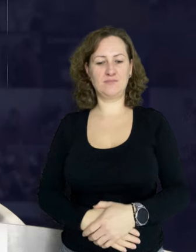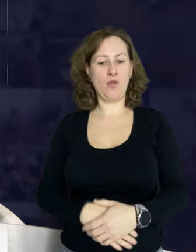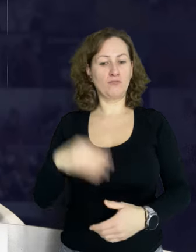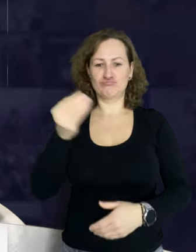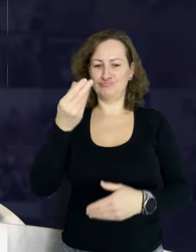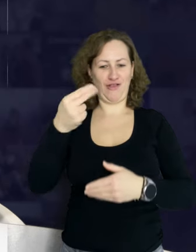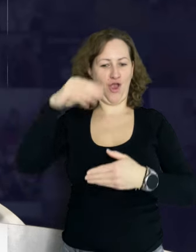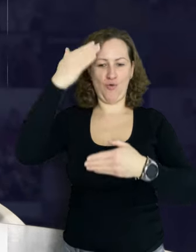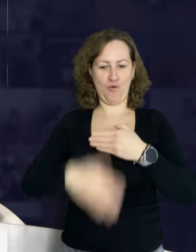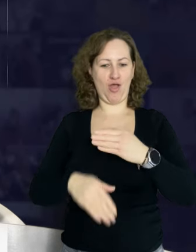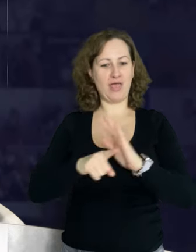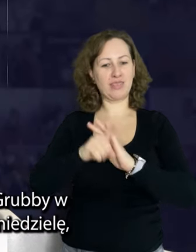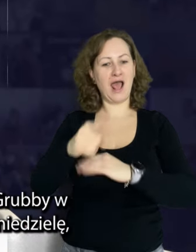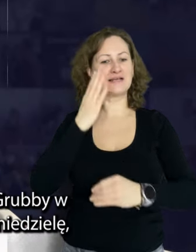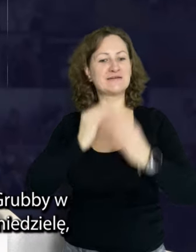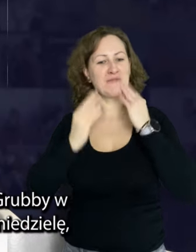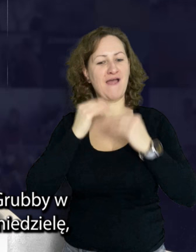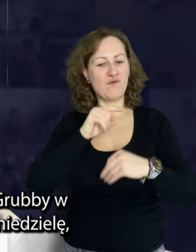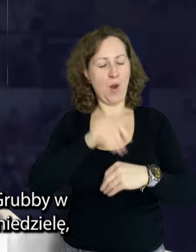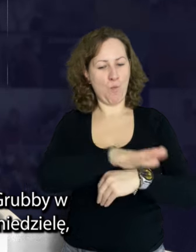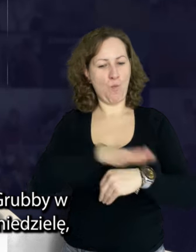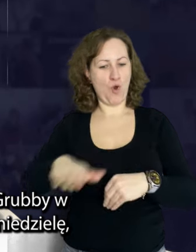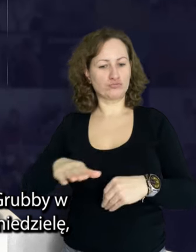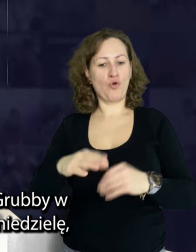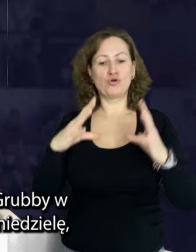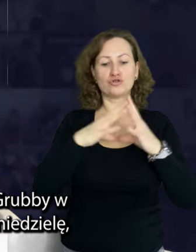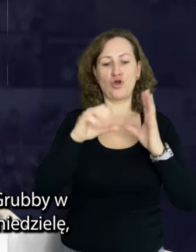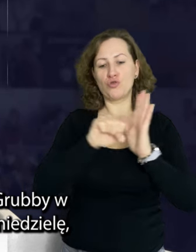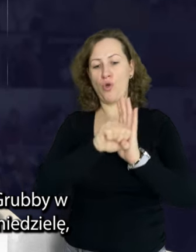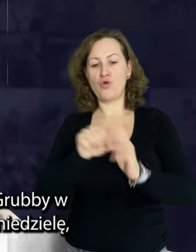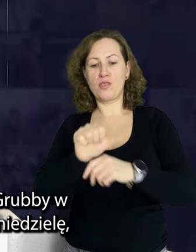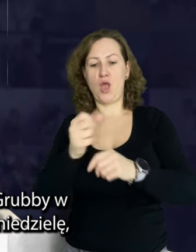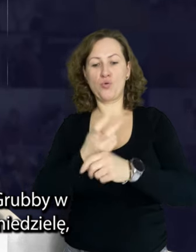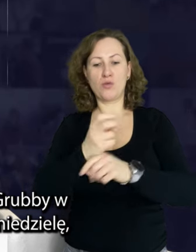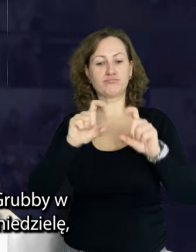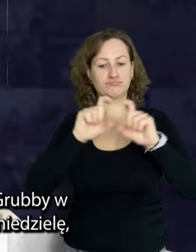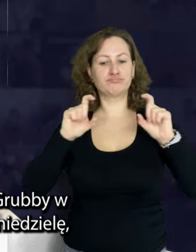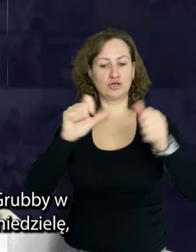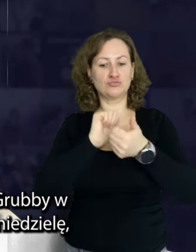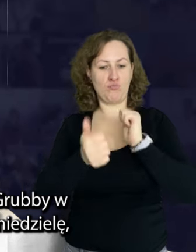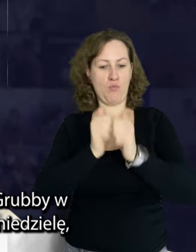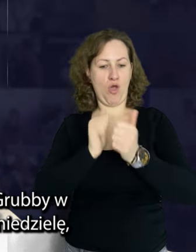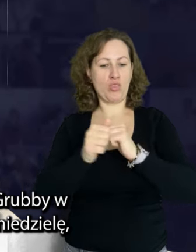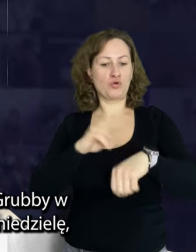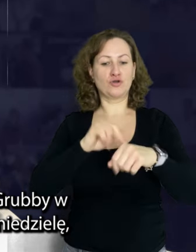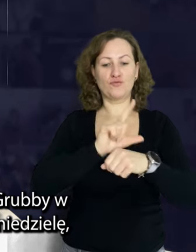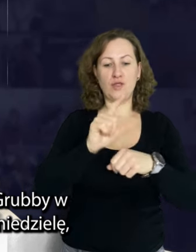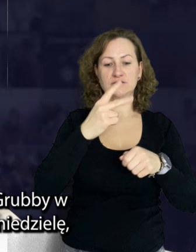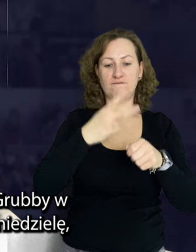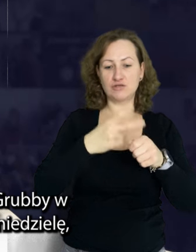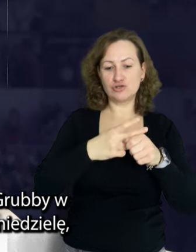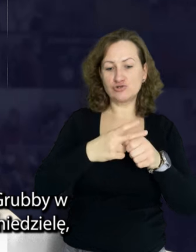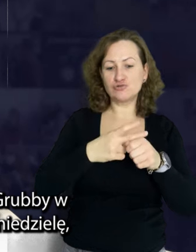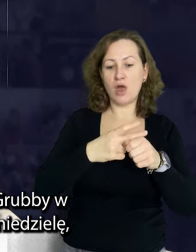To nie koniec atrakcji dla najmłodszych. W dniach 10-11 lutego w hali sportowej im. Andrzeja Gruby w godzinach 12-20 w sobotę oraz 10